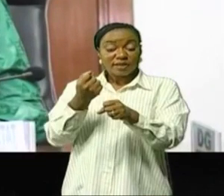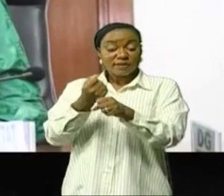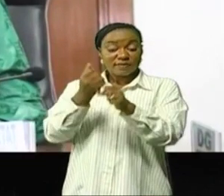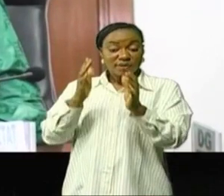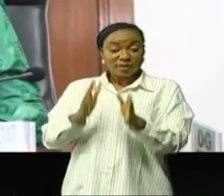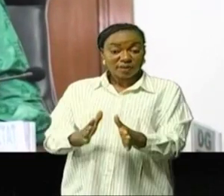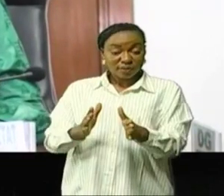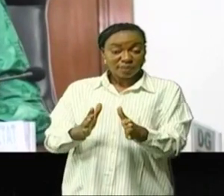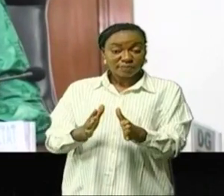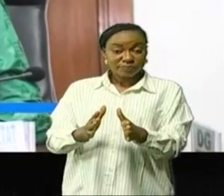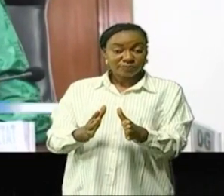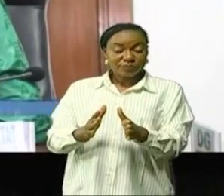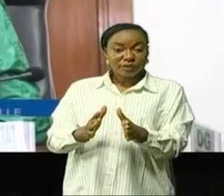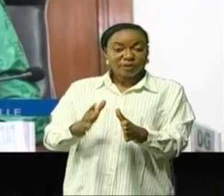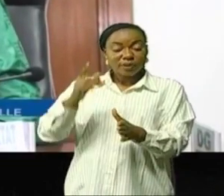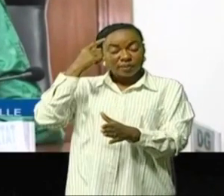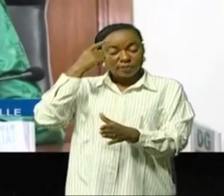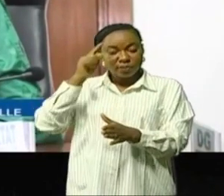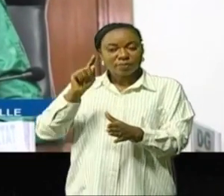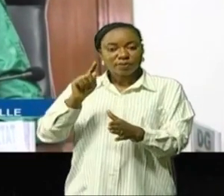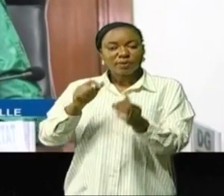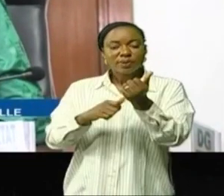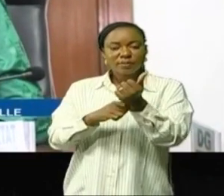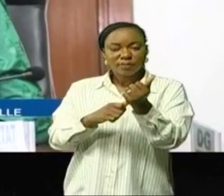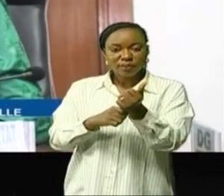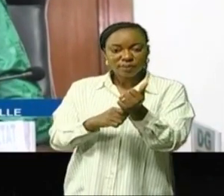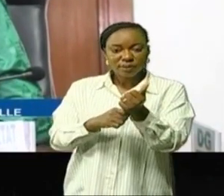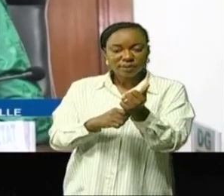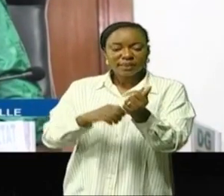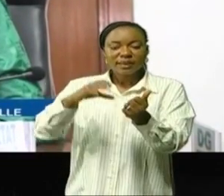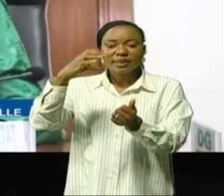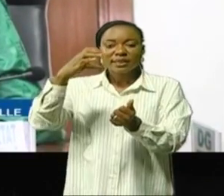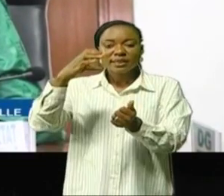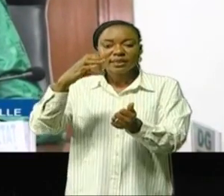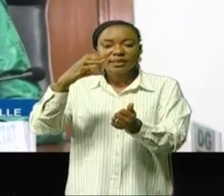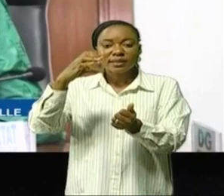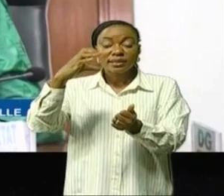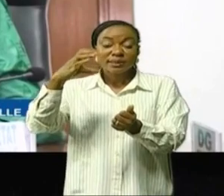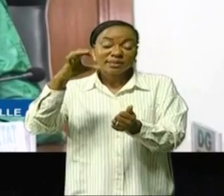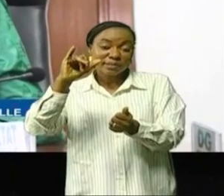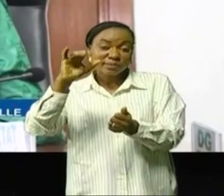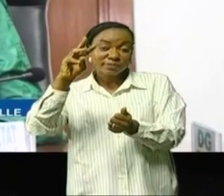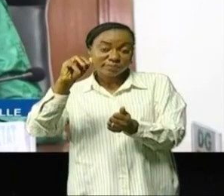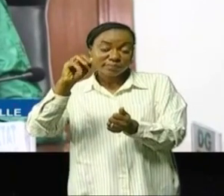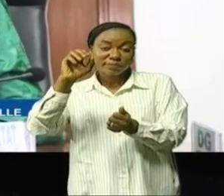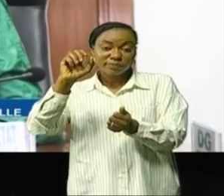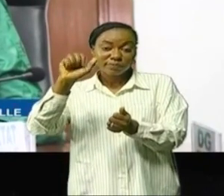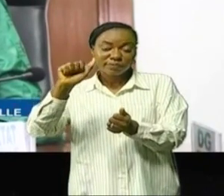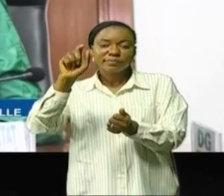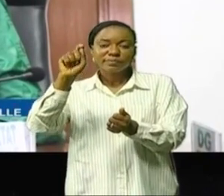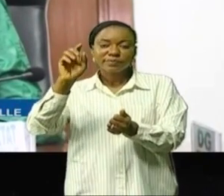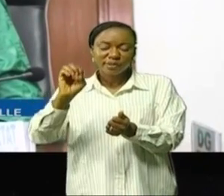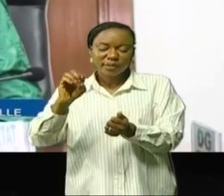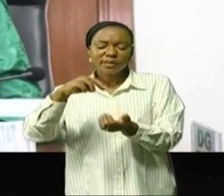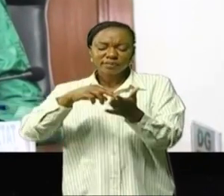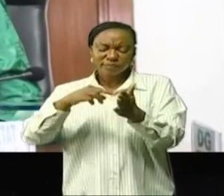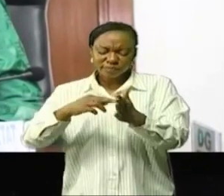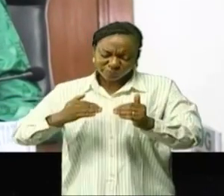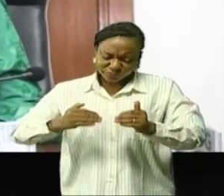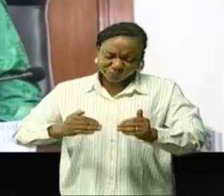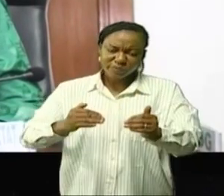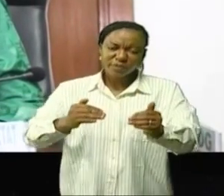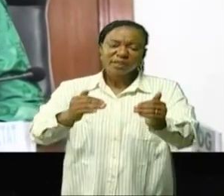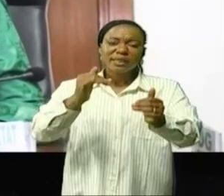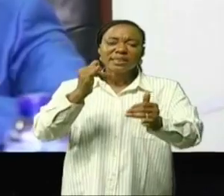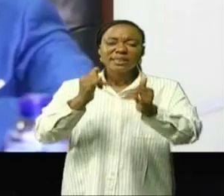prendre, ce sont les personnels des SINAT. En tout cas, pour ça, je vais mettre un mécanisme pour suivre, parce que